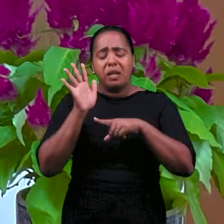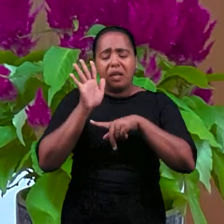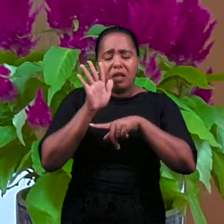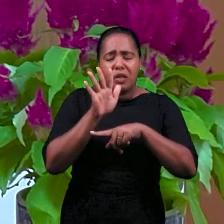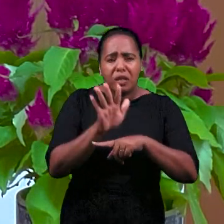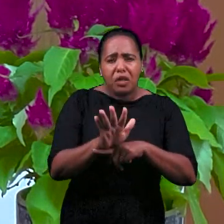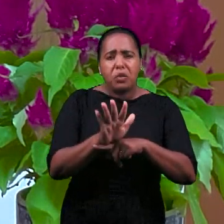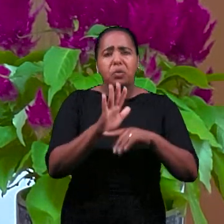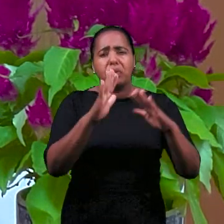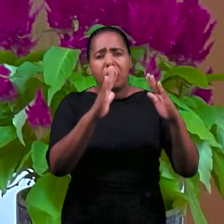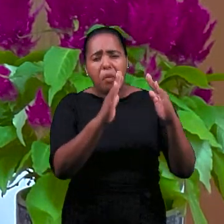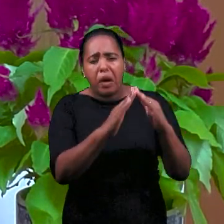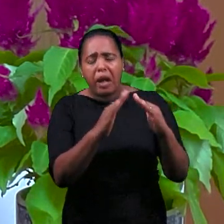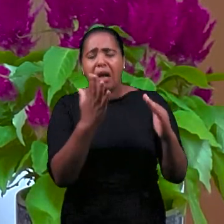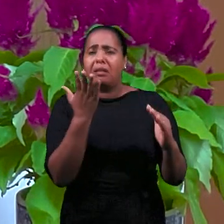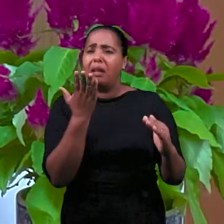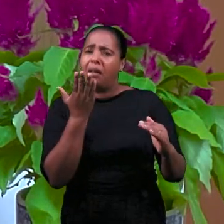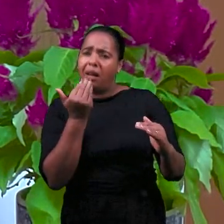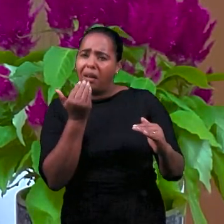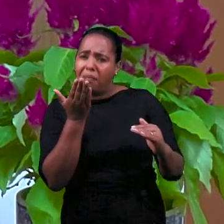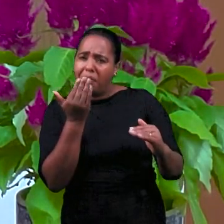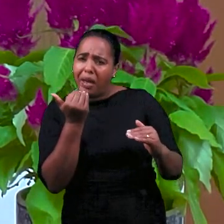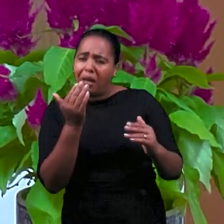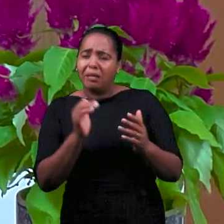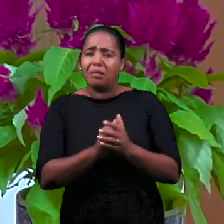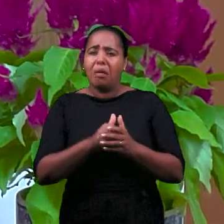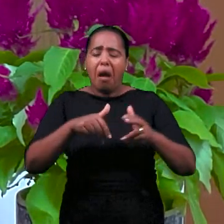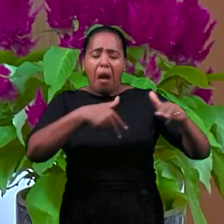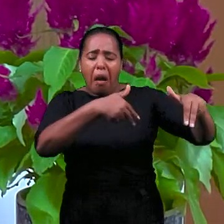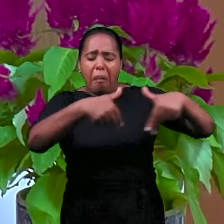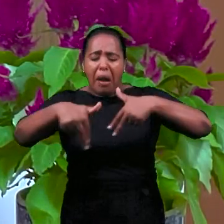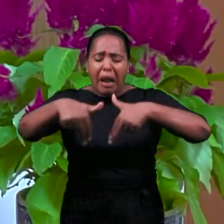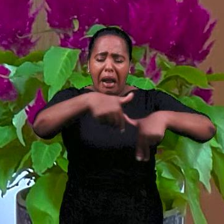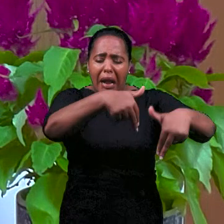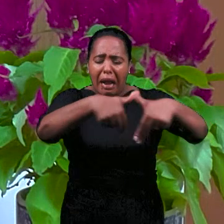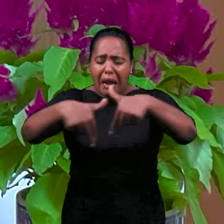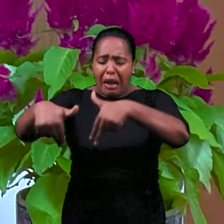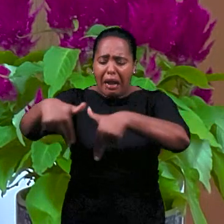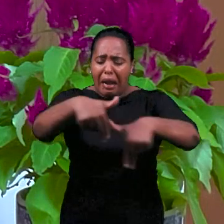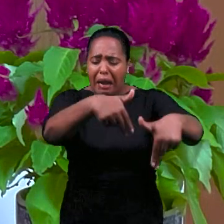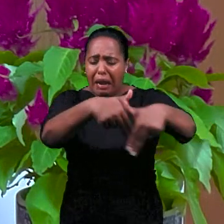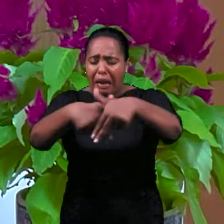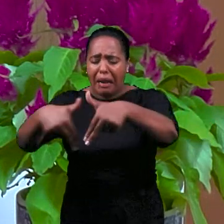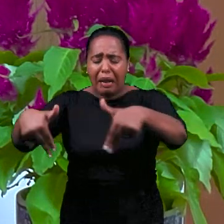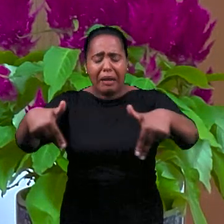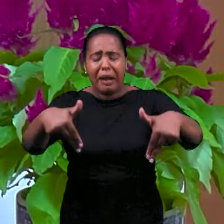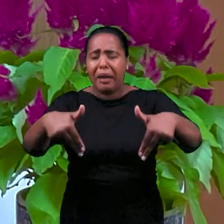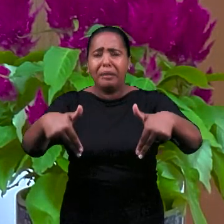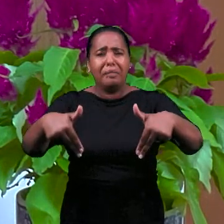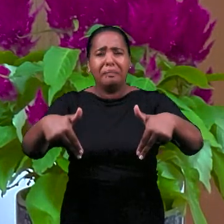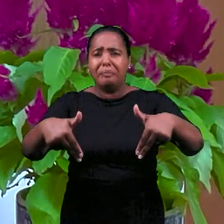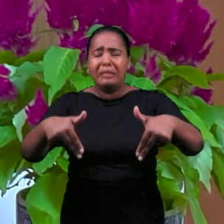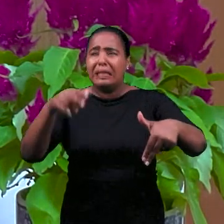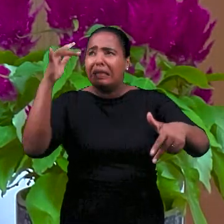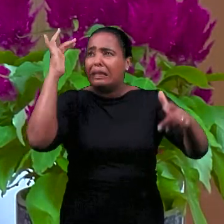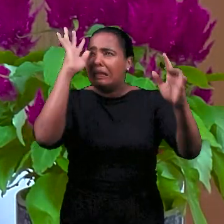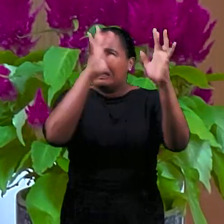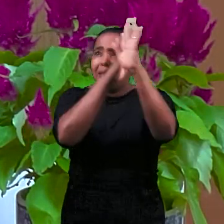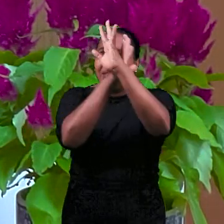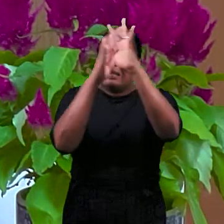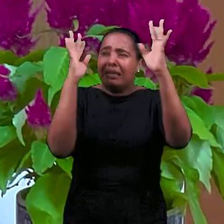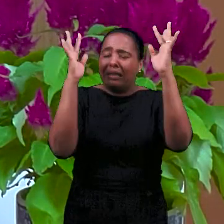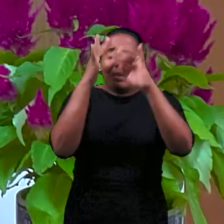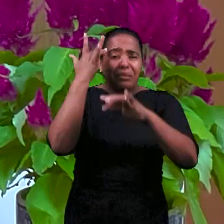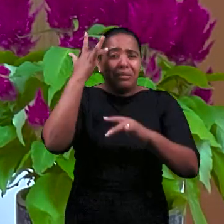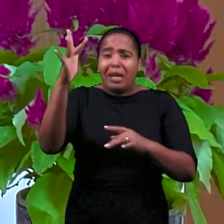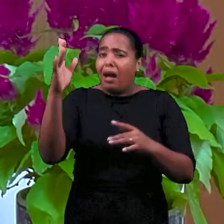своих, кто нуждаются в питании, кто нуждают по улицам, не зная, что будет завтра.